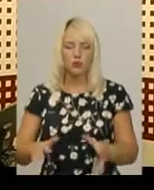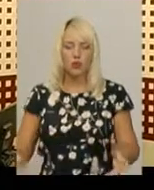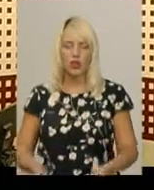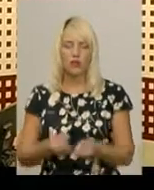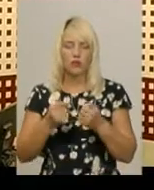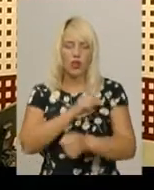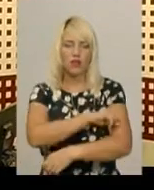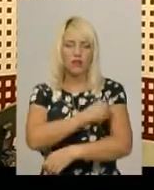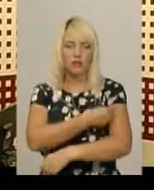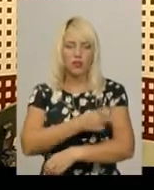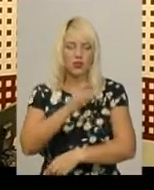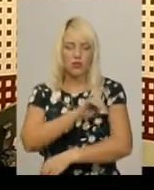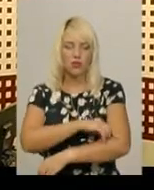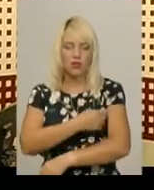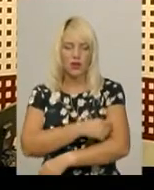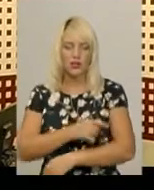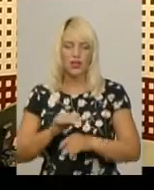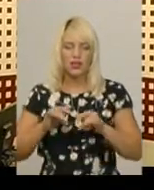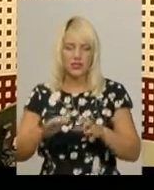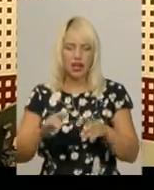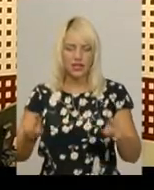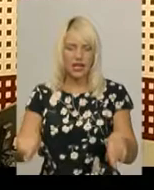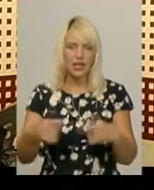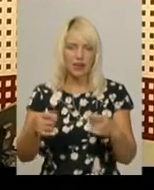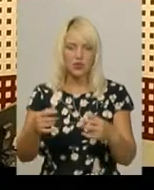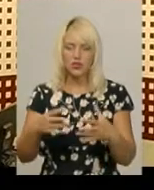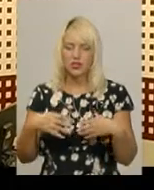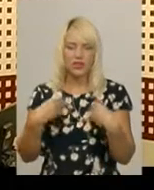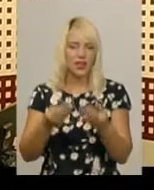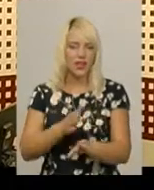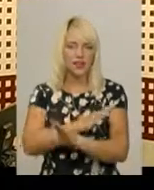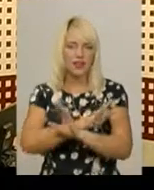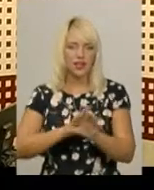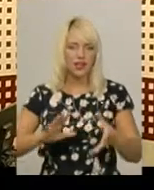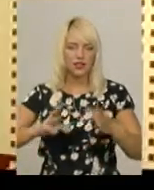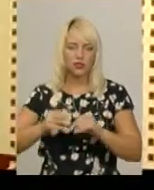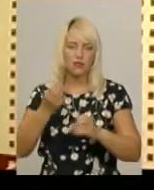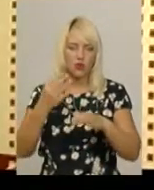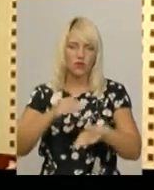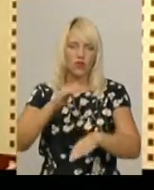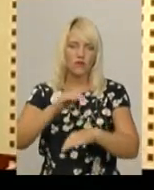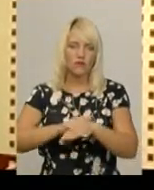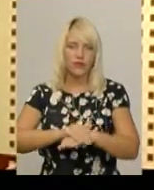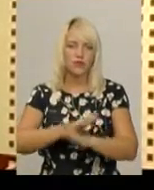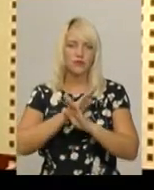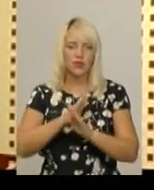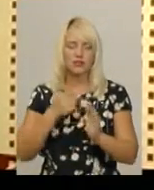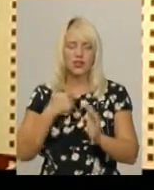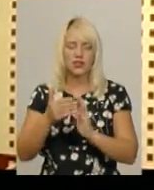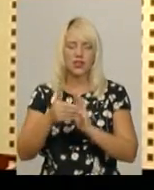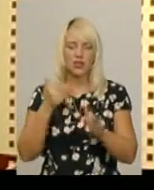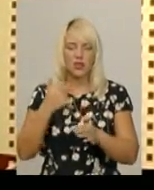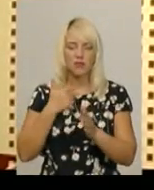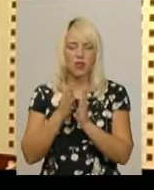медики заходи реанімаційні не дали ніякого результату і просто консультували смерть. Ми закликаємо, ми благаємо